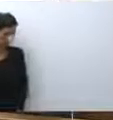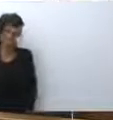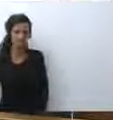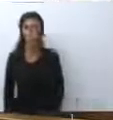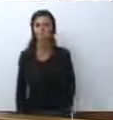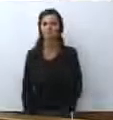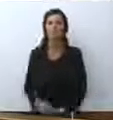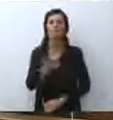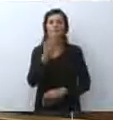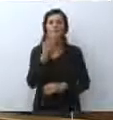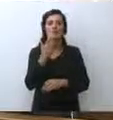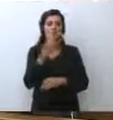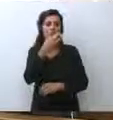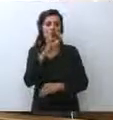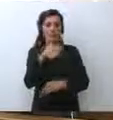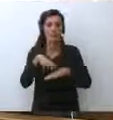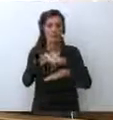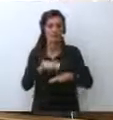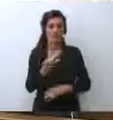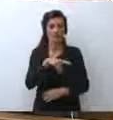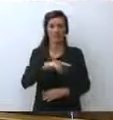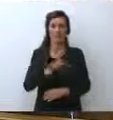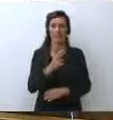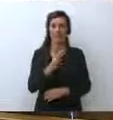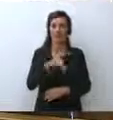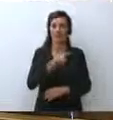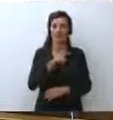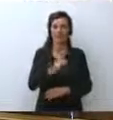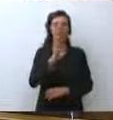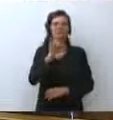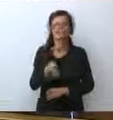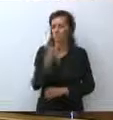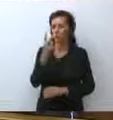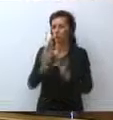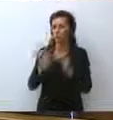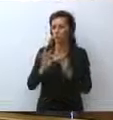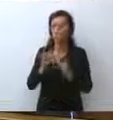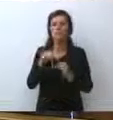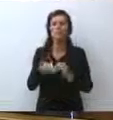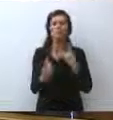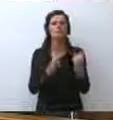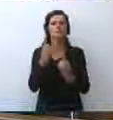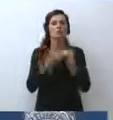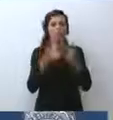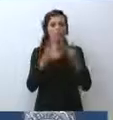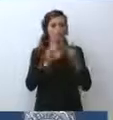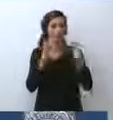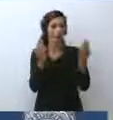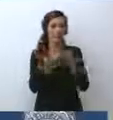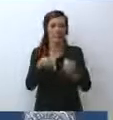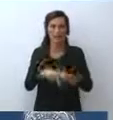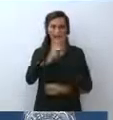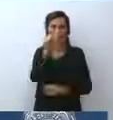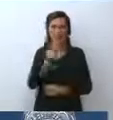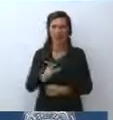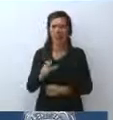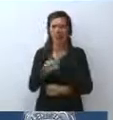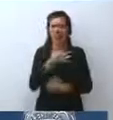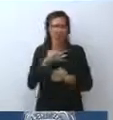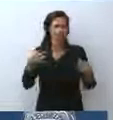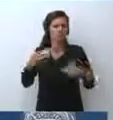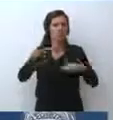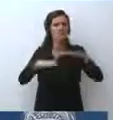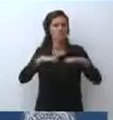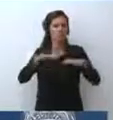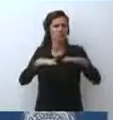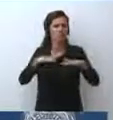Sì, veramente soltanto in due minuti. La situazione epidemiologica nel Paese in questo momento è stabile. Nel mese di agosto c